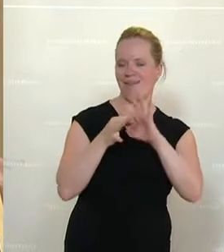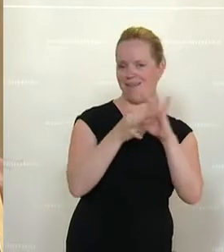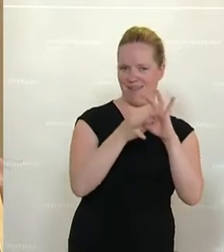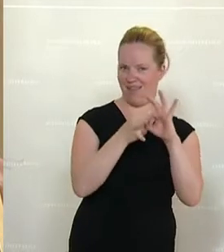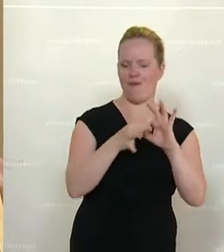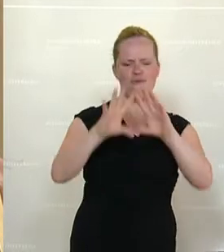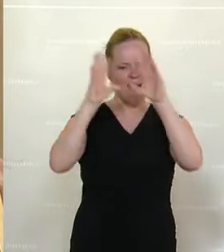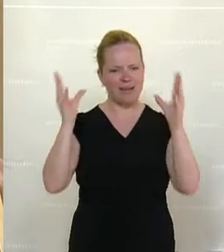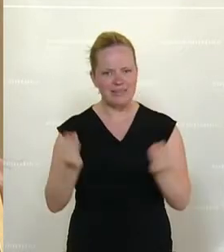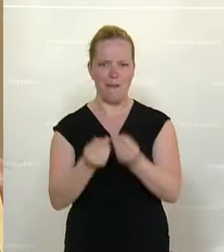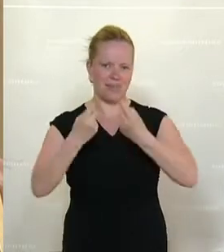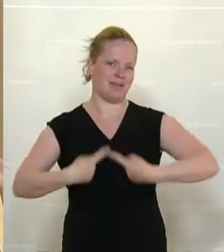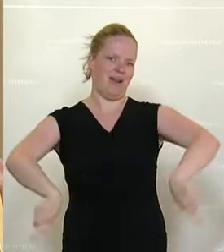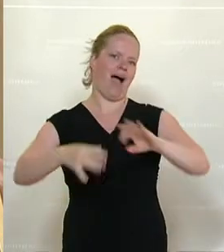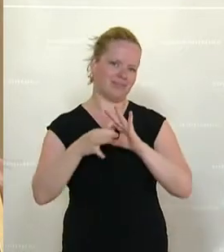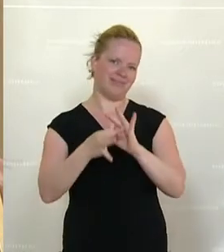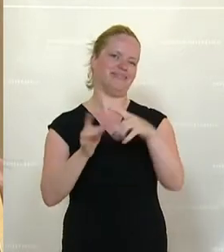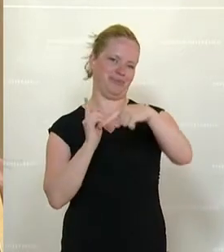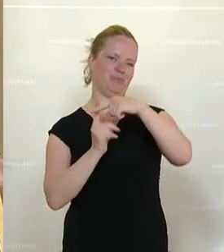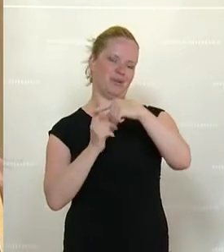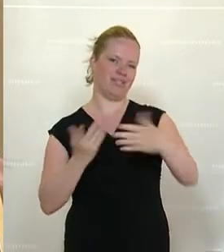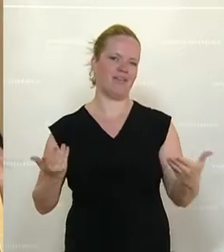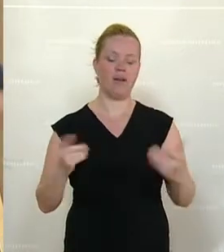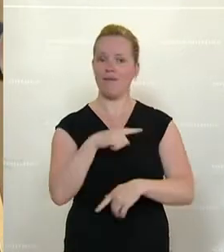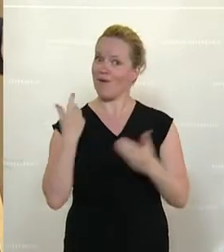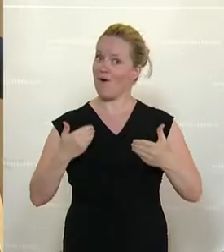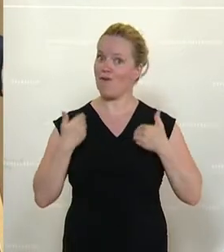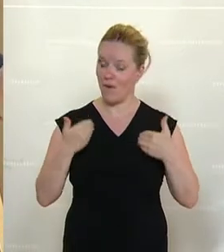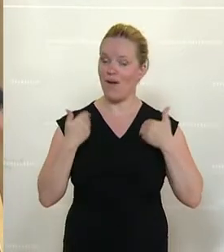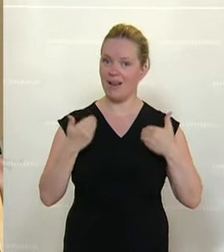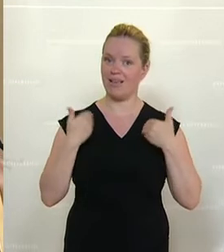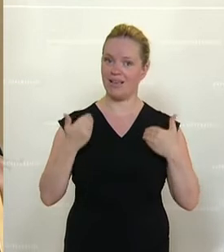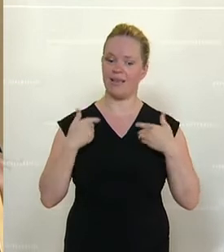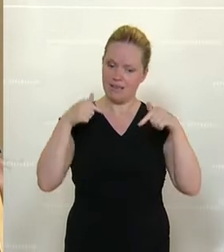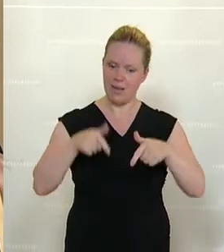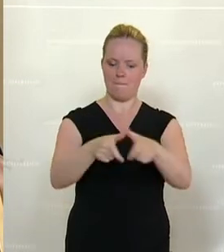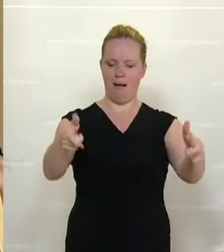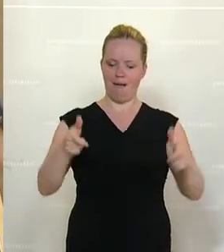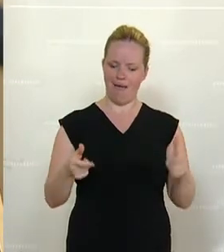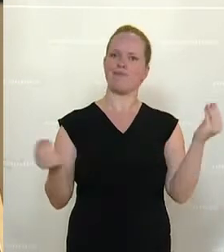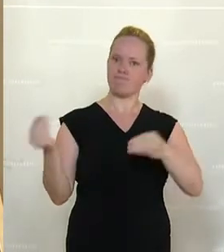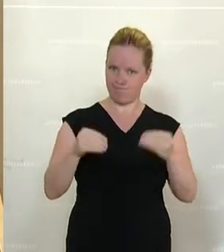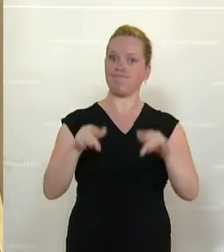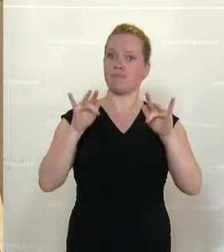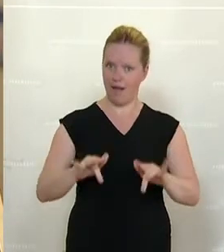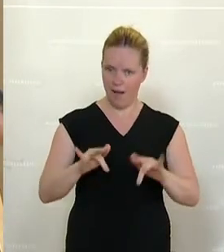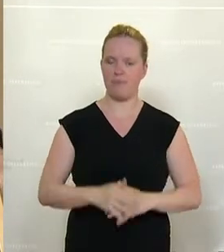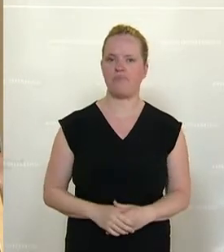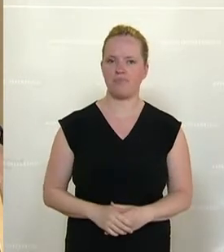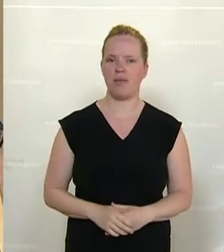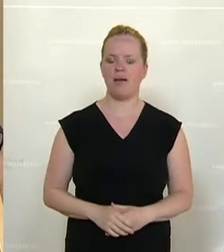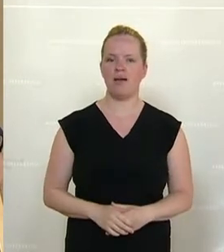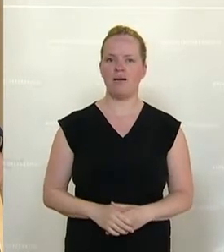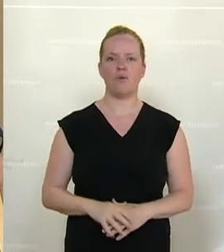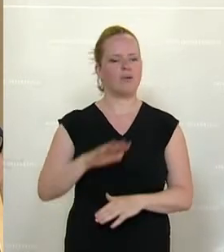für unser ganzes Land. Und es ist sehr erfreulich, dass es zu diesem Paket gekommen ist und dass alle die